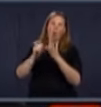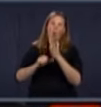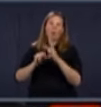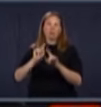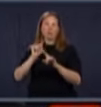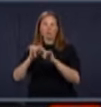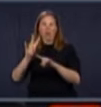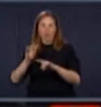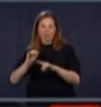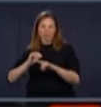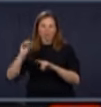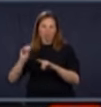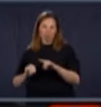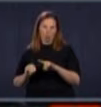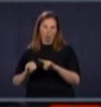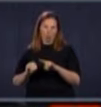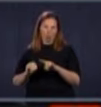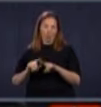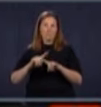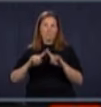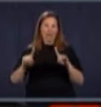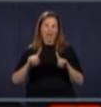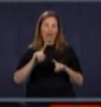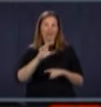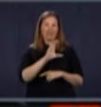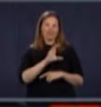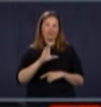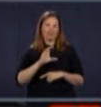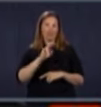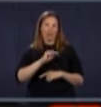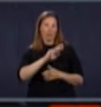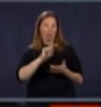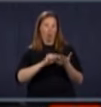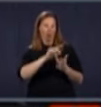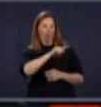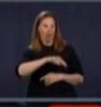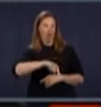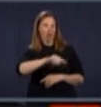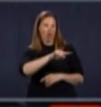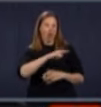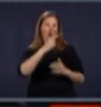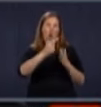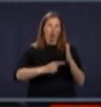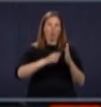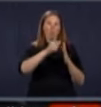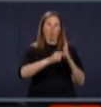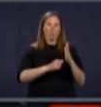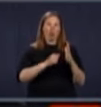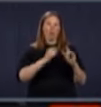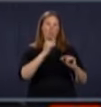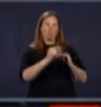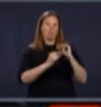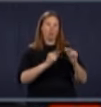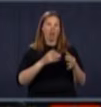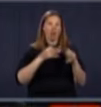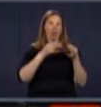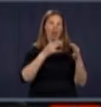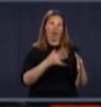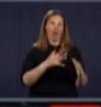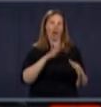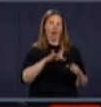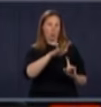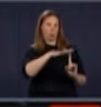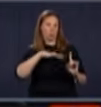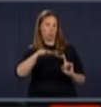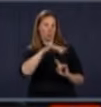Pour ce qui est de la communauté métropolitaine de Montréal, la reprise va se faire plus lentement, parce que ça demeure quand même assez difficile dans